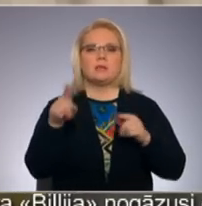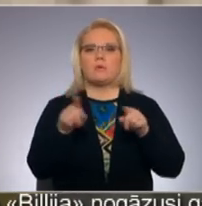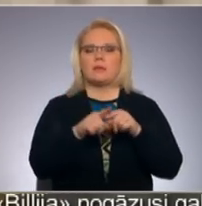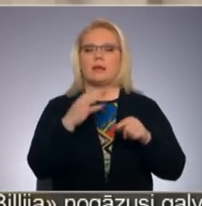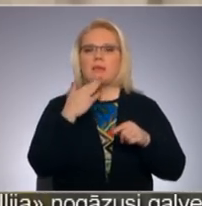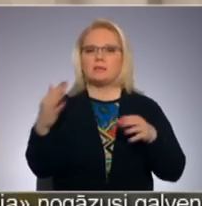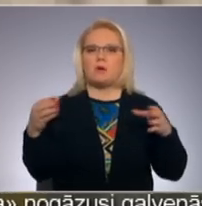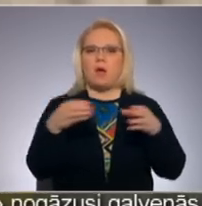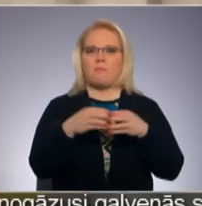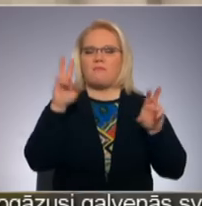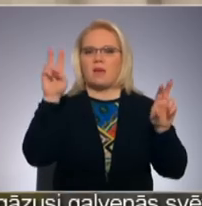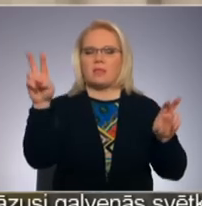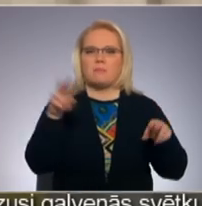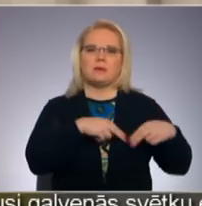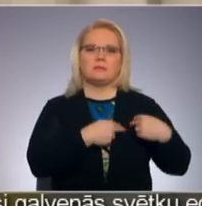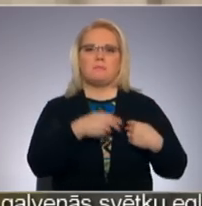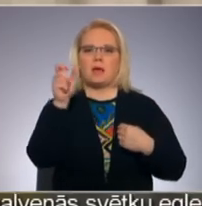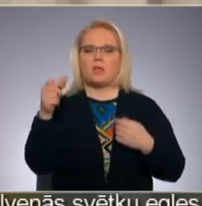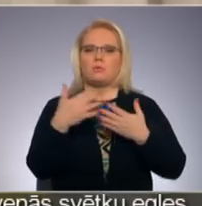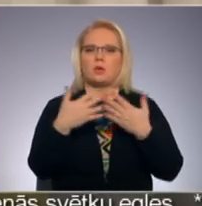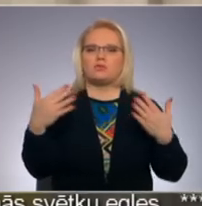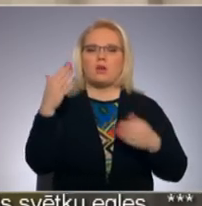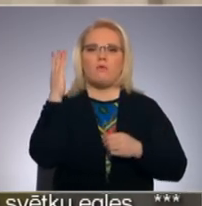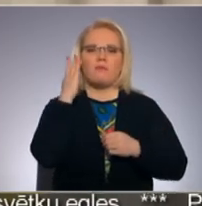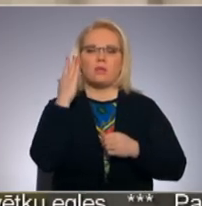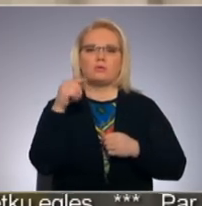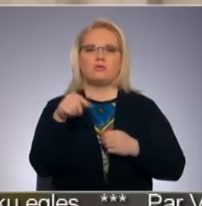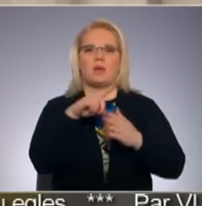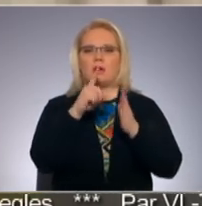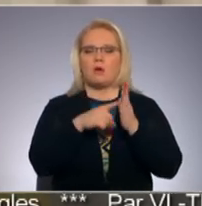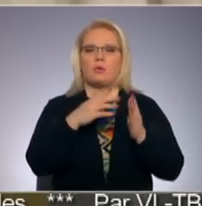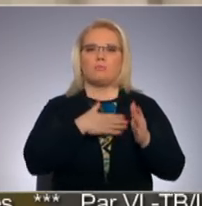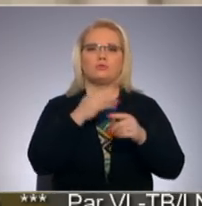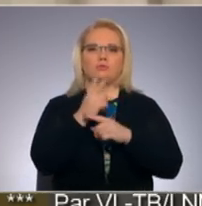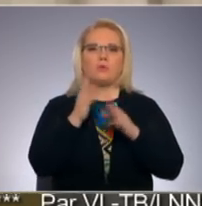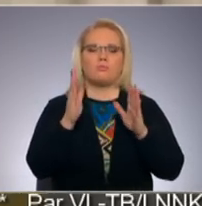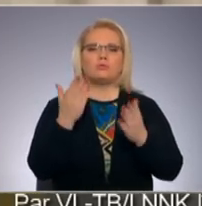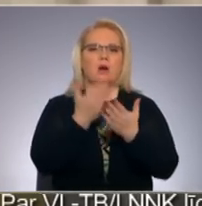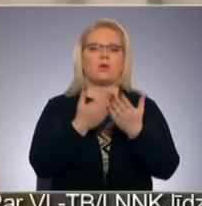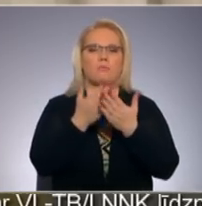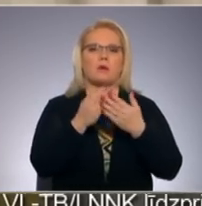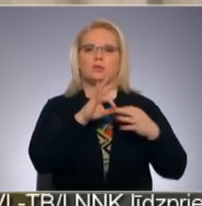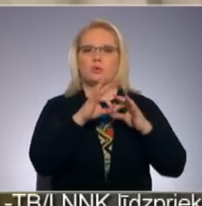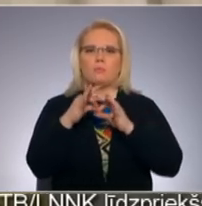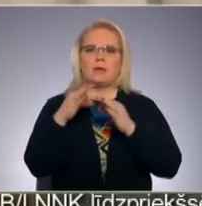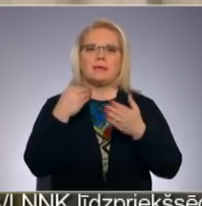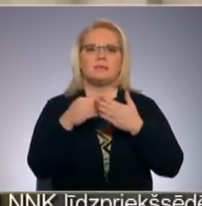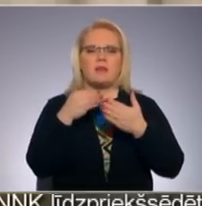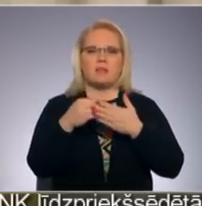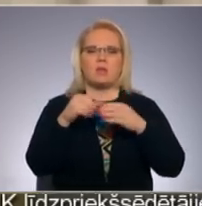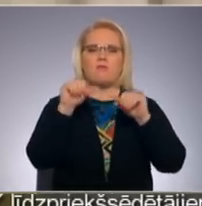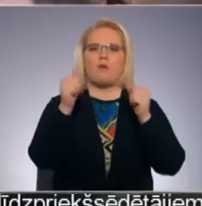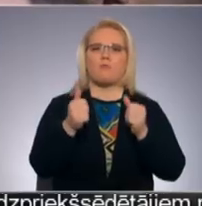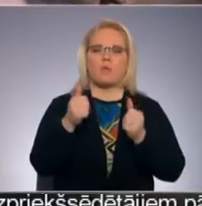Nacionālās afvienības biedru dažādo viedoklu šajā jautājumā, mūsu uzdevums būs šos argumentus rūpīgi izvērtēt un formulēt